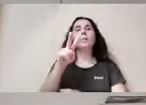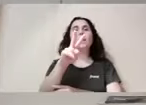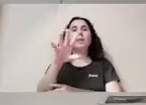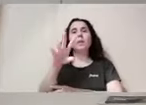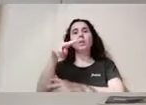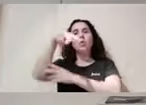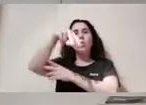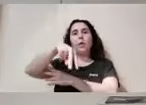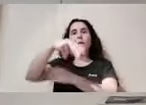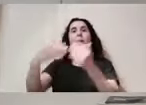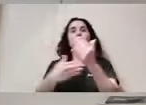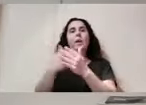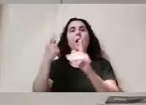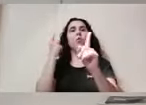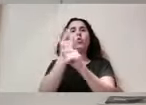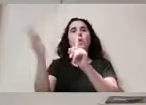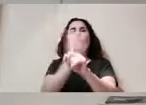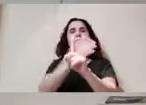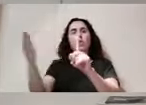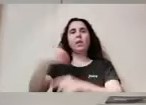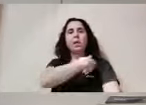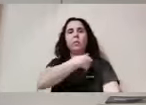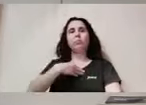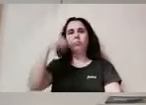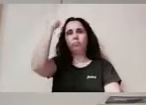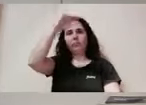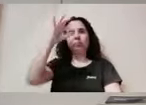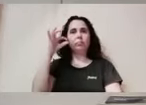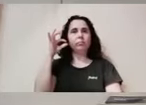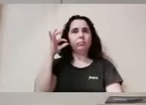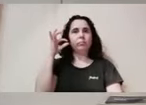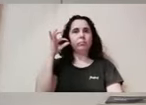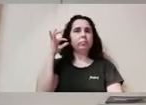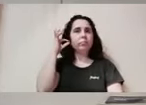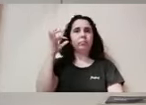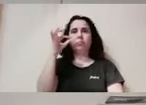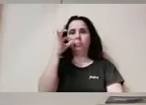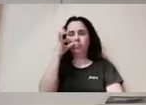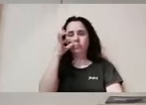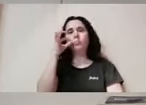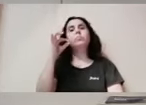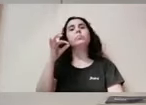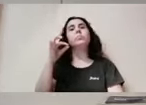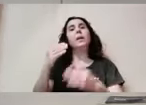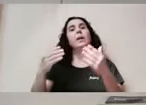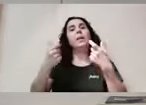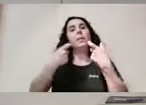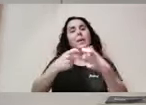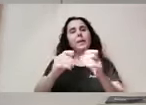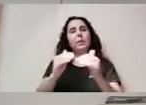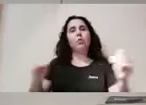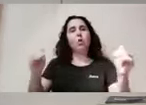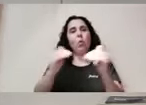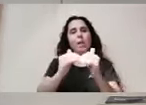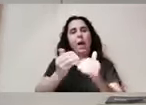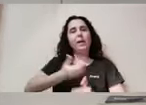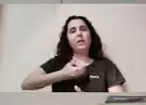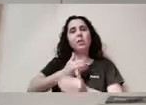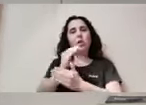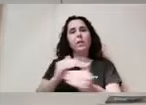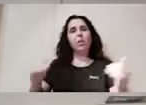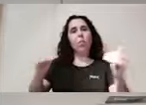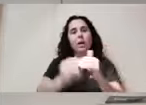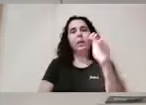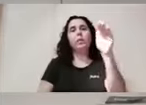25. Dia contra la violència de gènere En guany, des del Departament d'Igualtat, des de la Regidoria d